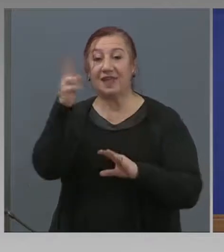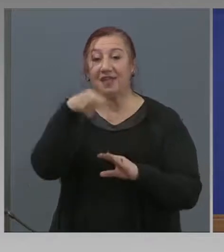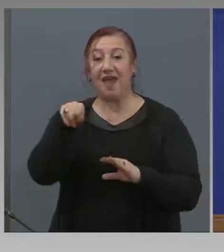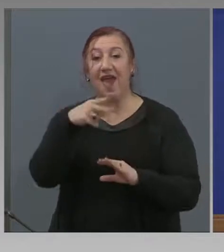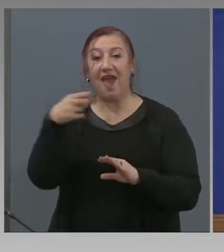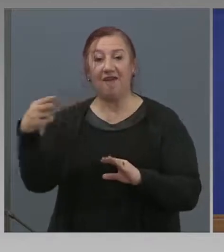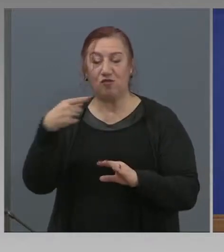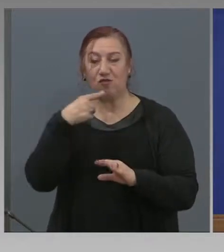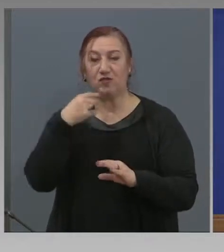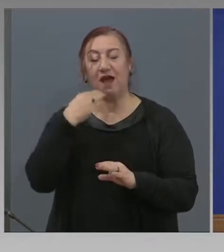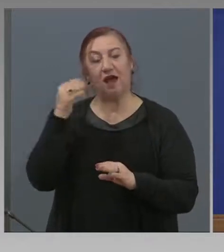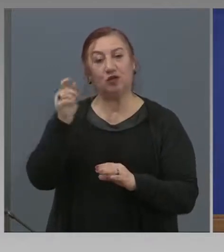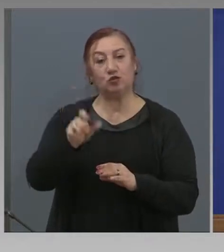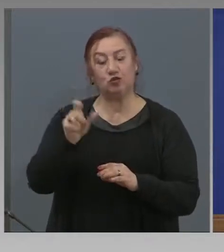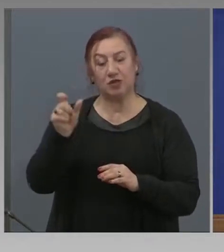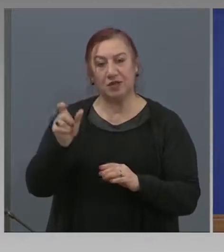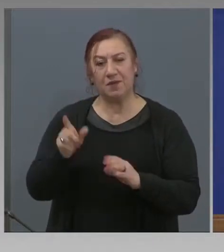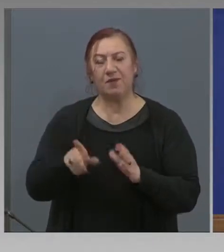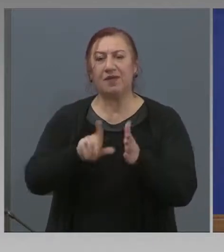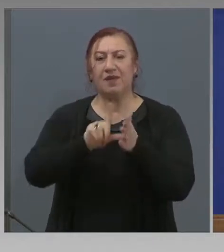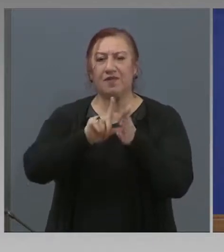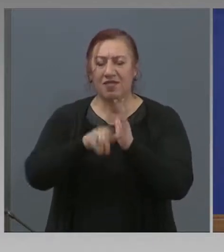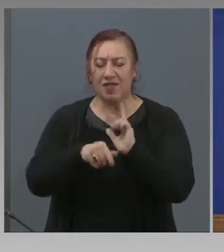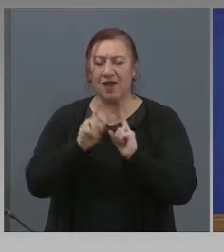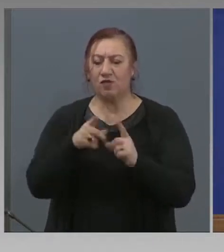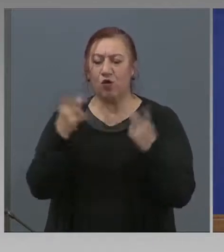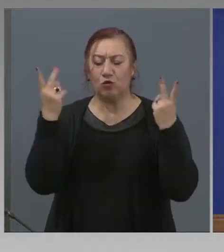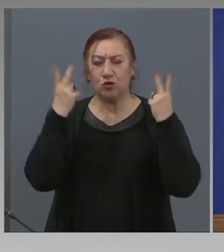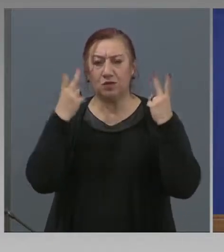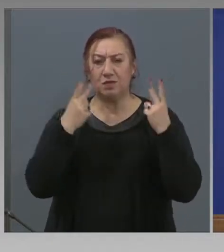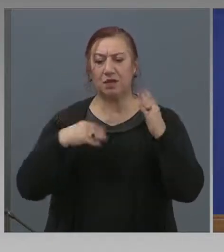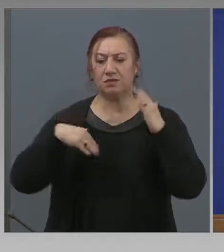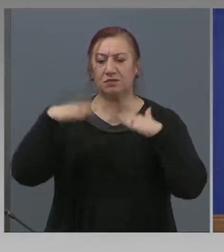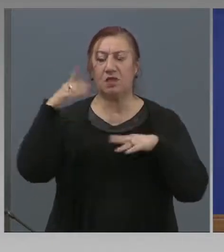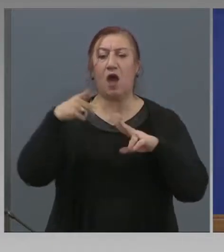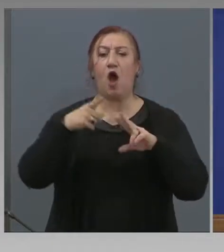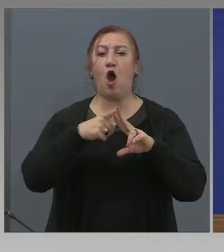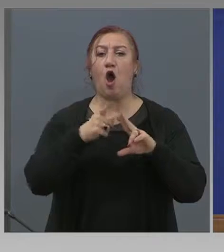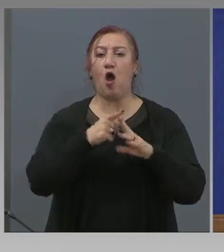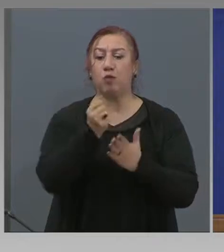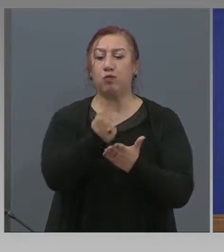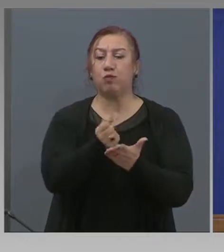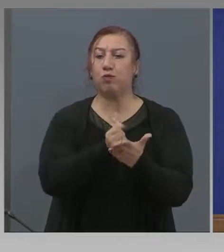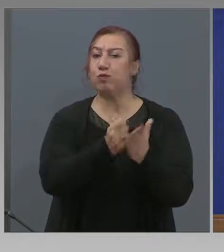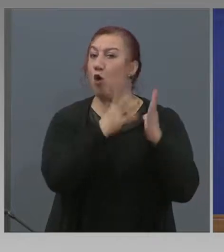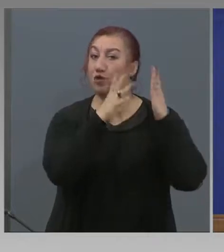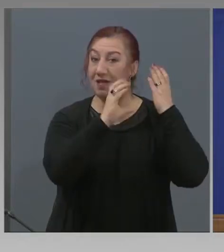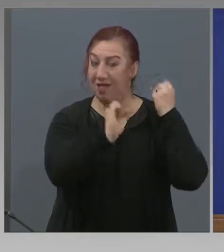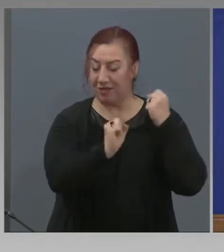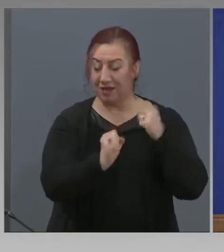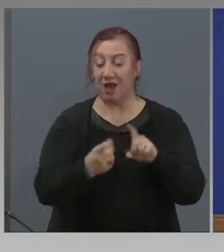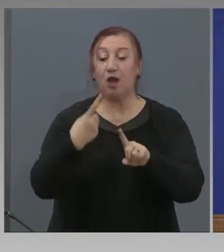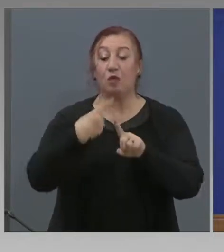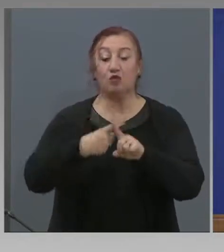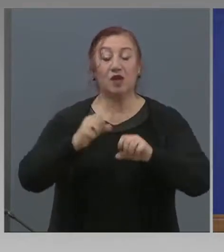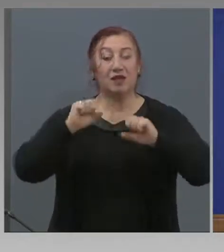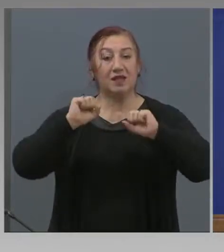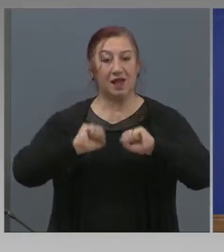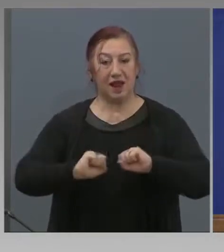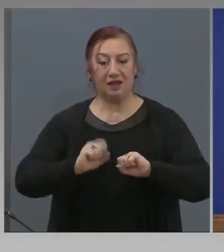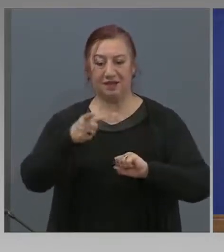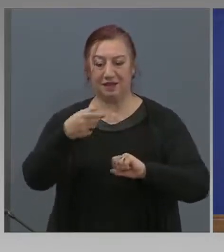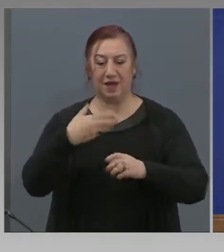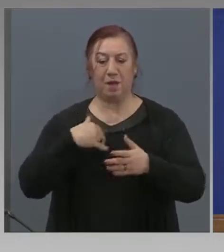Веднага, момента, в който е разбрал и посланика, и дирекция консулски отношения в София, с